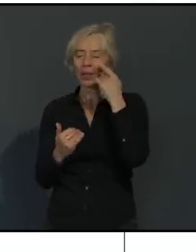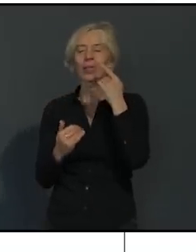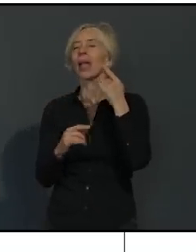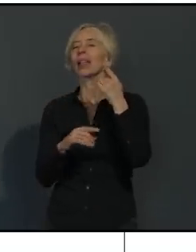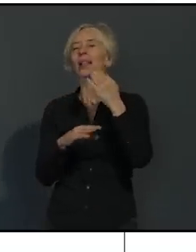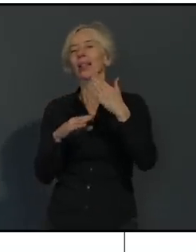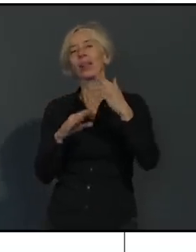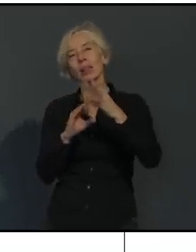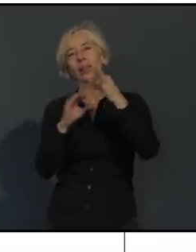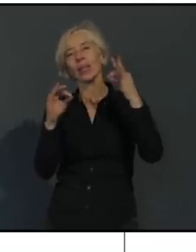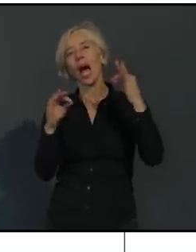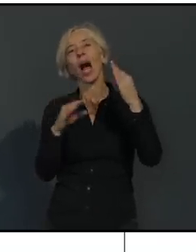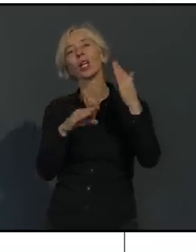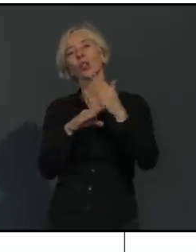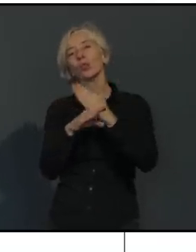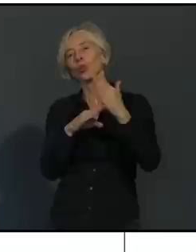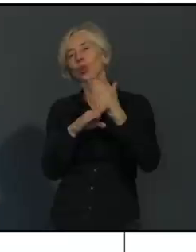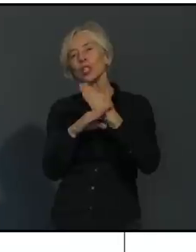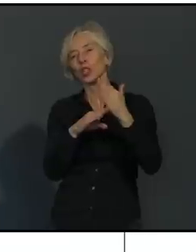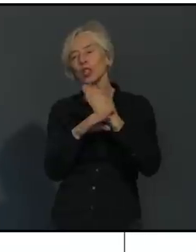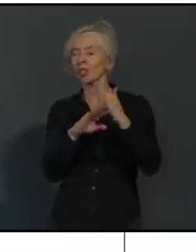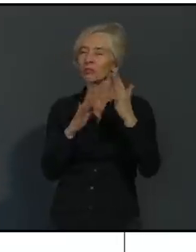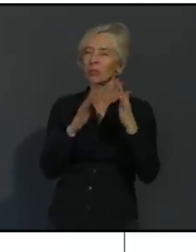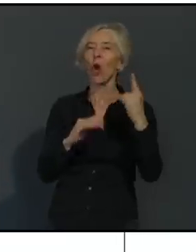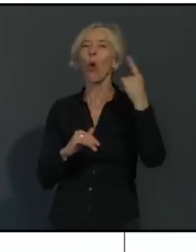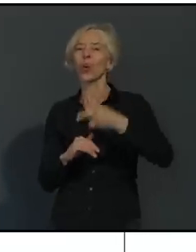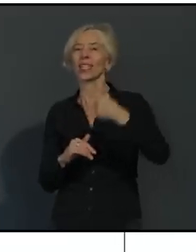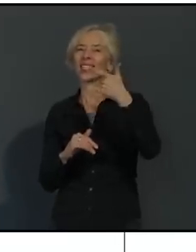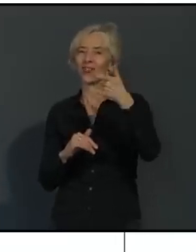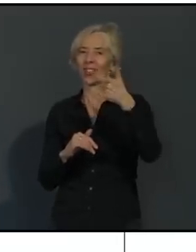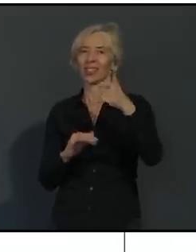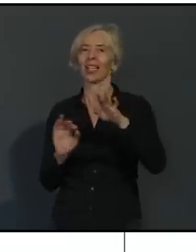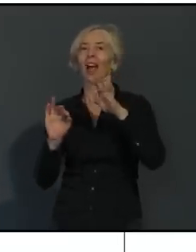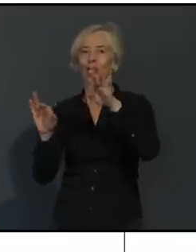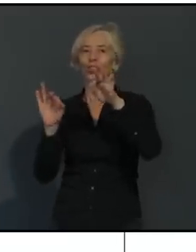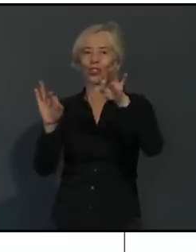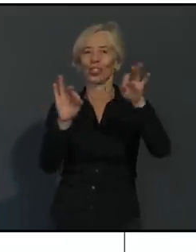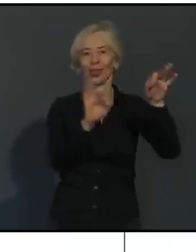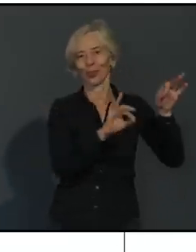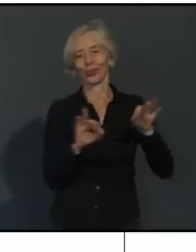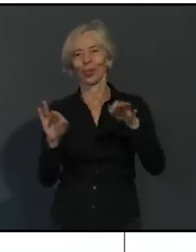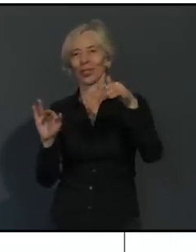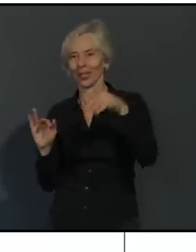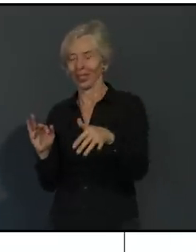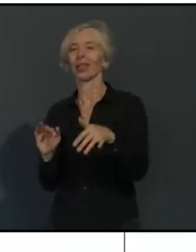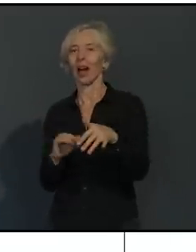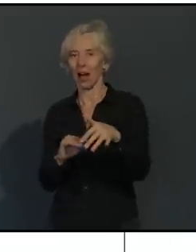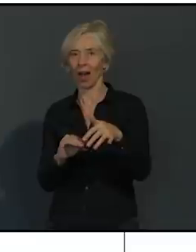allerdings immer noch sehr viel ist. Wir in Augsburg haben die Erfahrung gemacht, dass mit Fallmeldungen zwischen 10 und 20 pro Tag